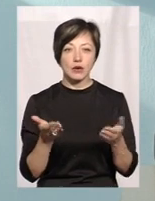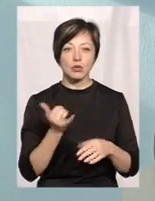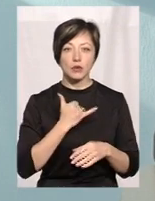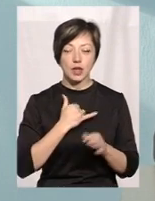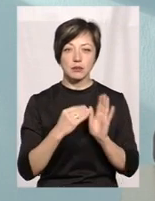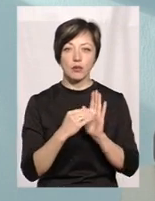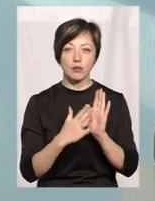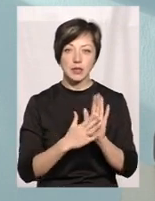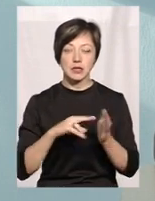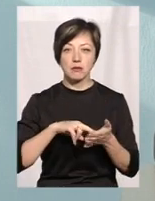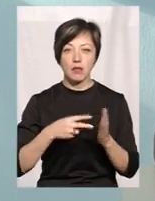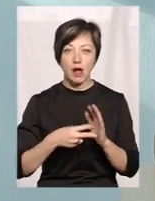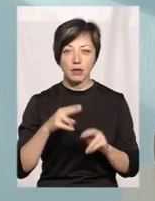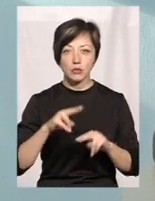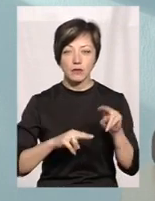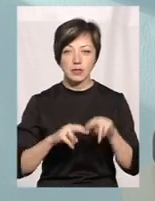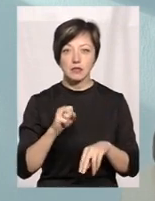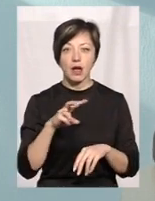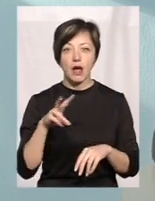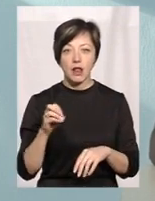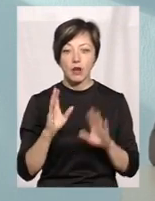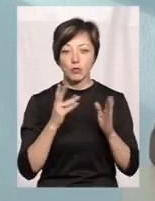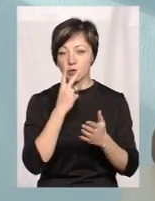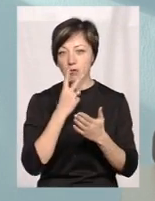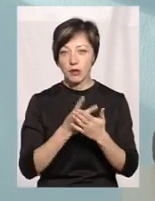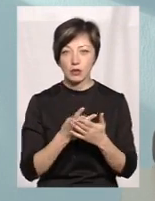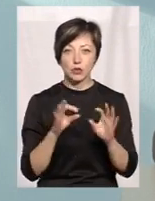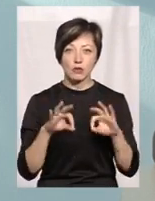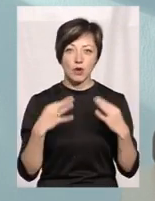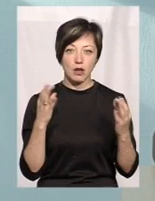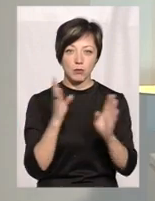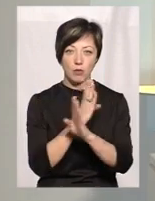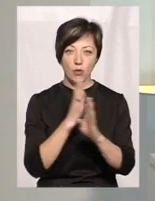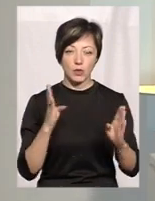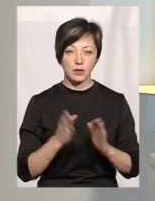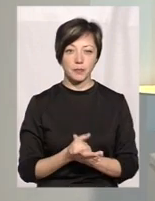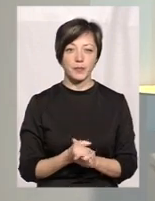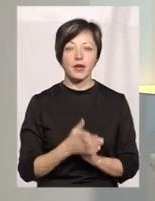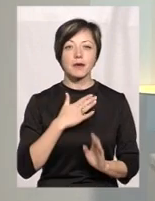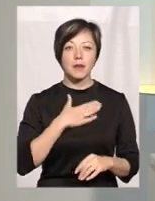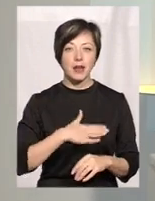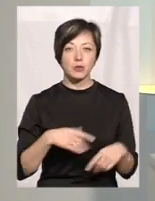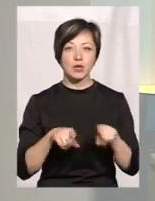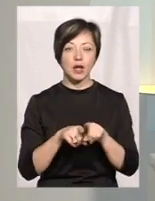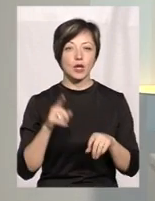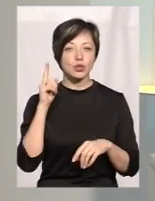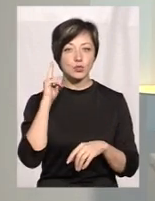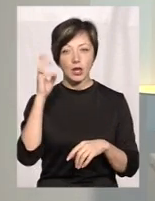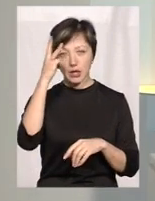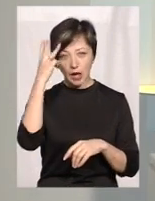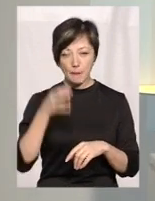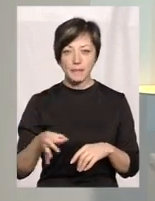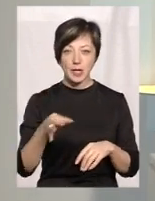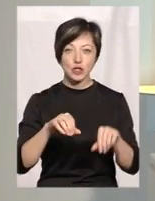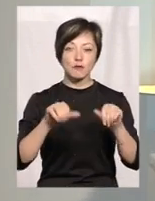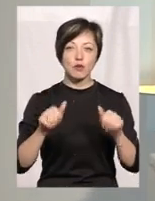прописані десь плани будівництва, але будемо бачити, як буде дозволяти погода. Це приємно таке чути. На Хмельниччині